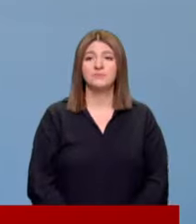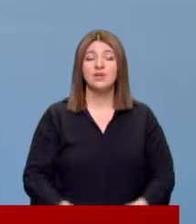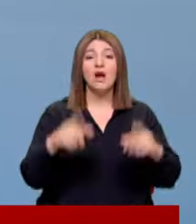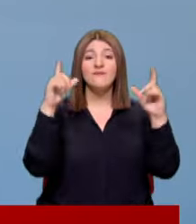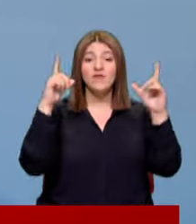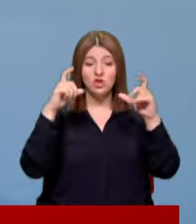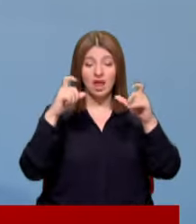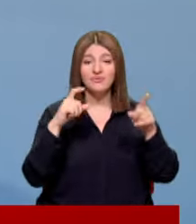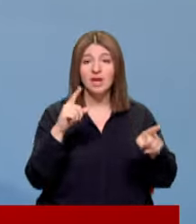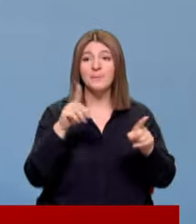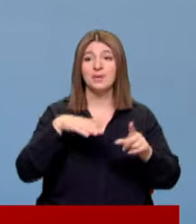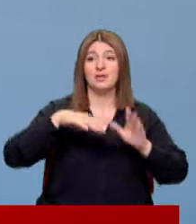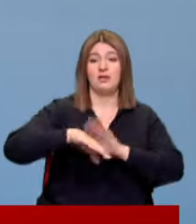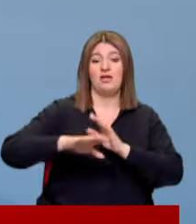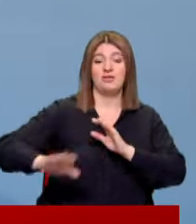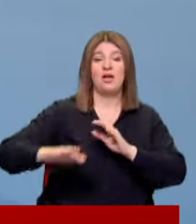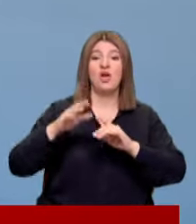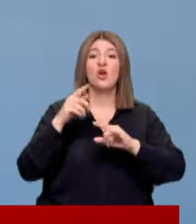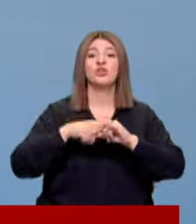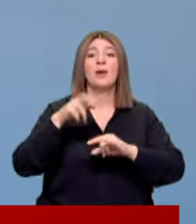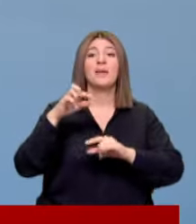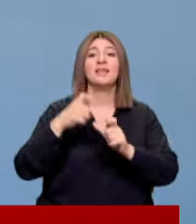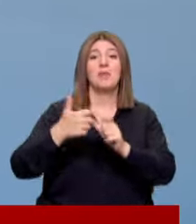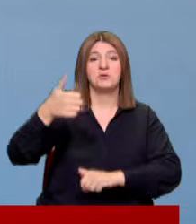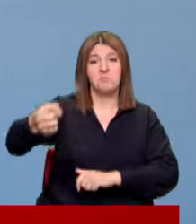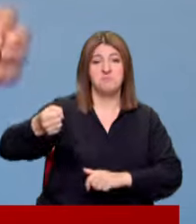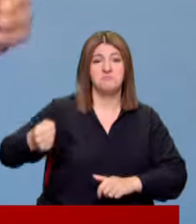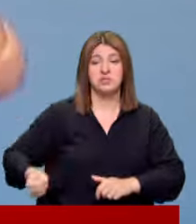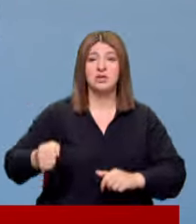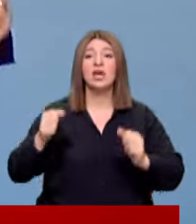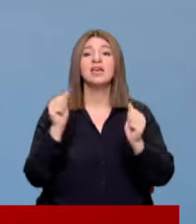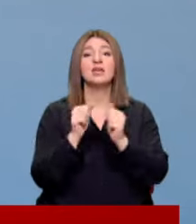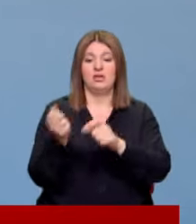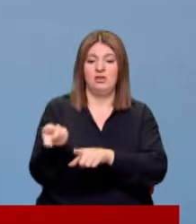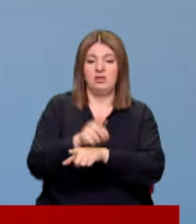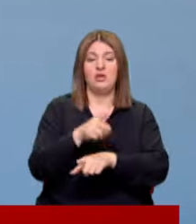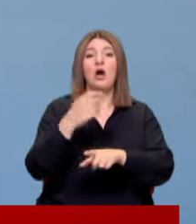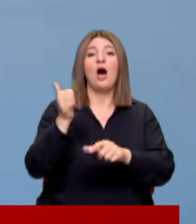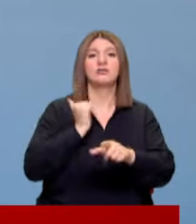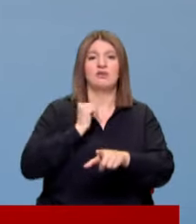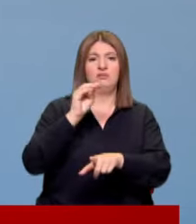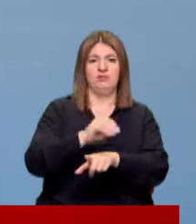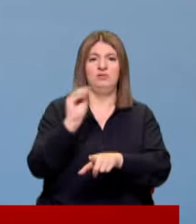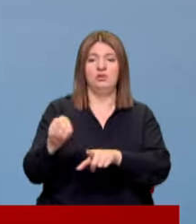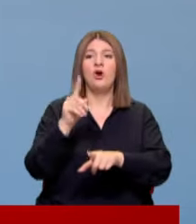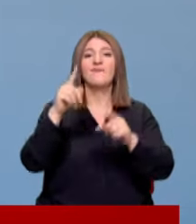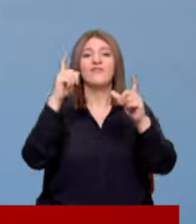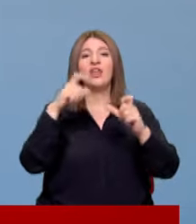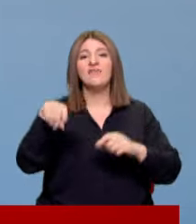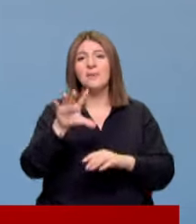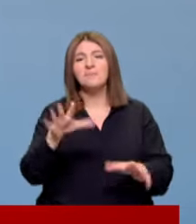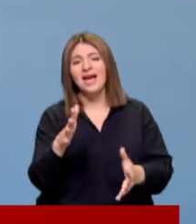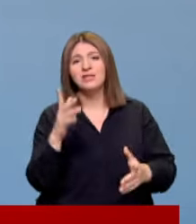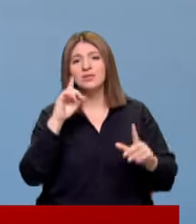Fotoğrafta bir yanına Hüdaparlı genel başkanını aldı Yanlarına kuvvet komutanlarını koydu O fotoğraftakilerin